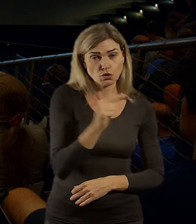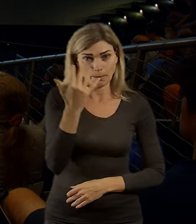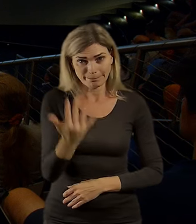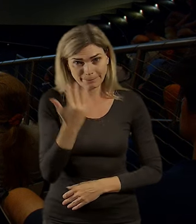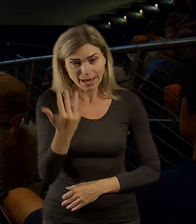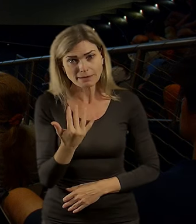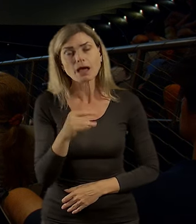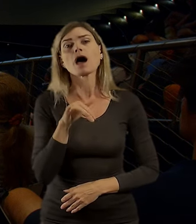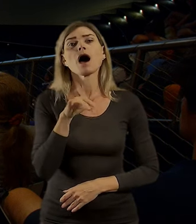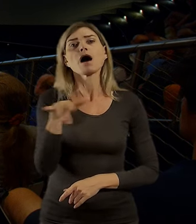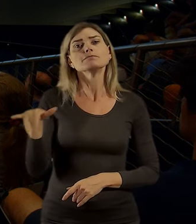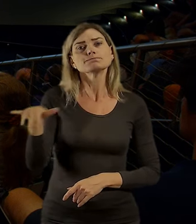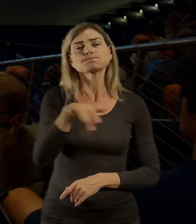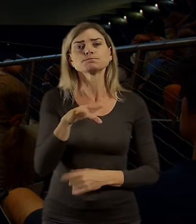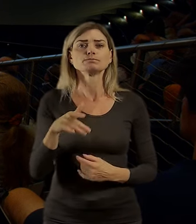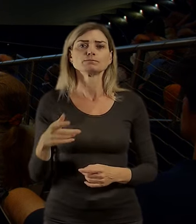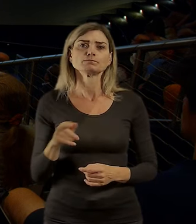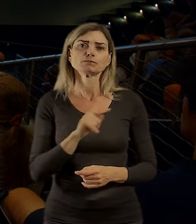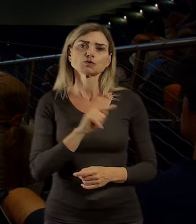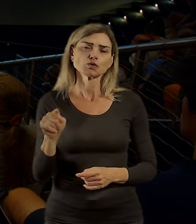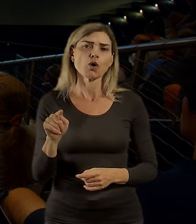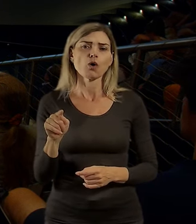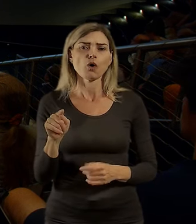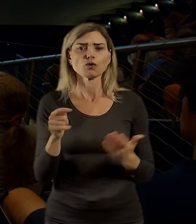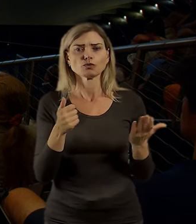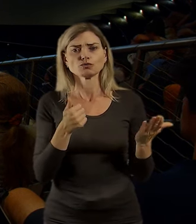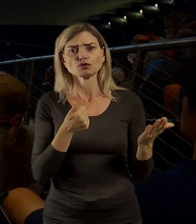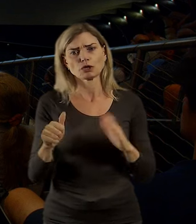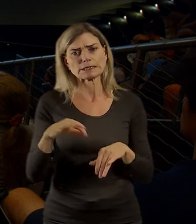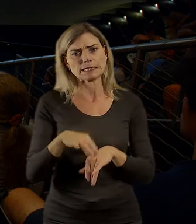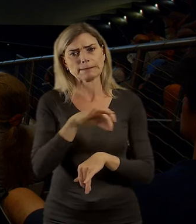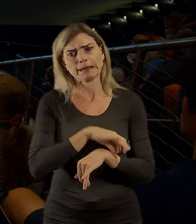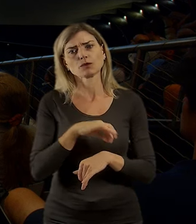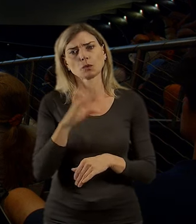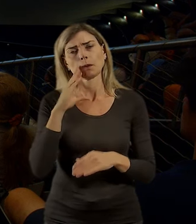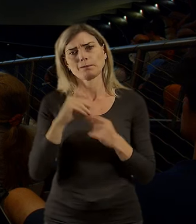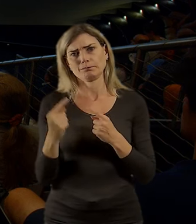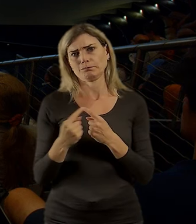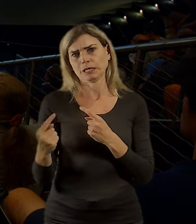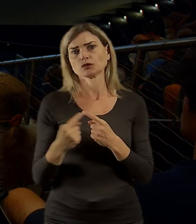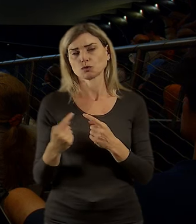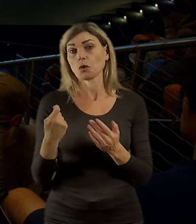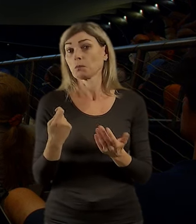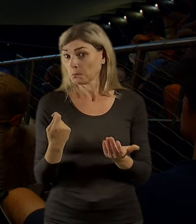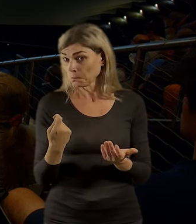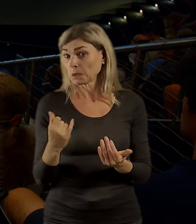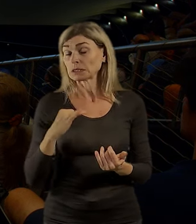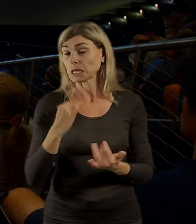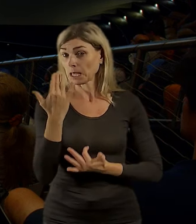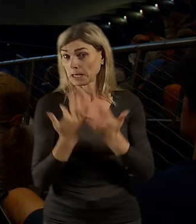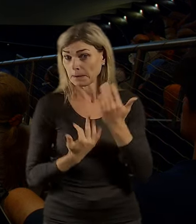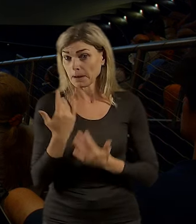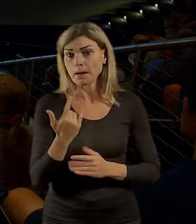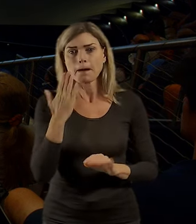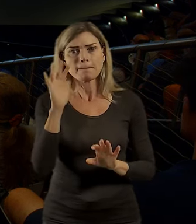má mateřskou školu do 6 metrů od svého bydliště, což je docela zajímavé číslo. Na té